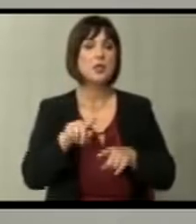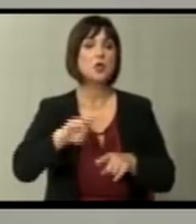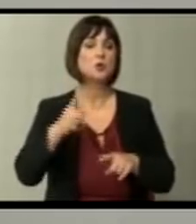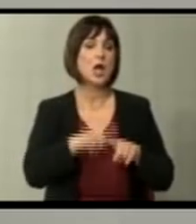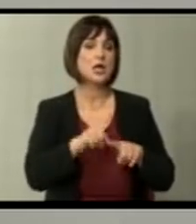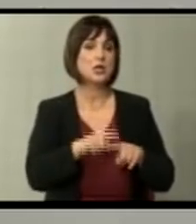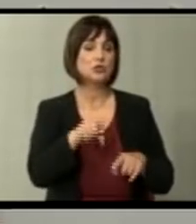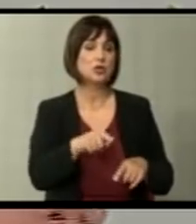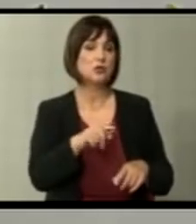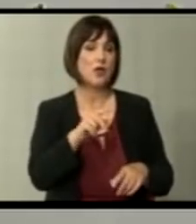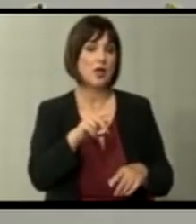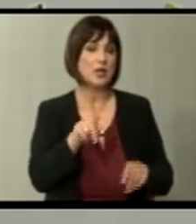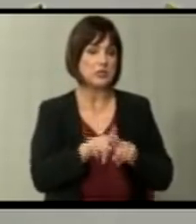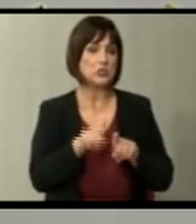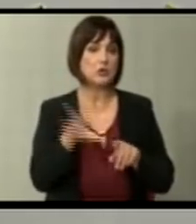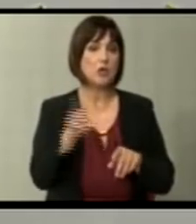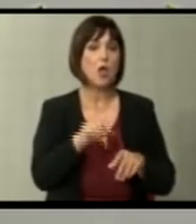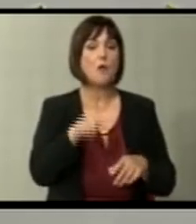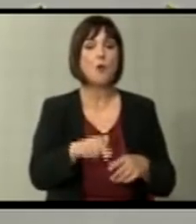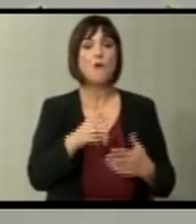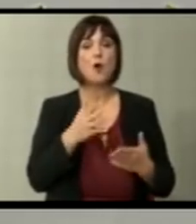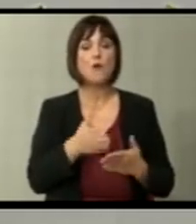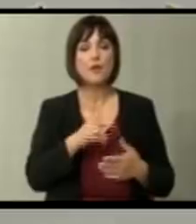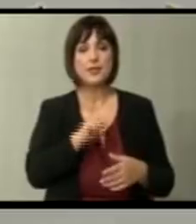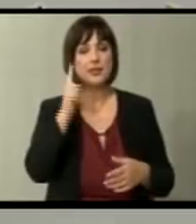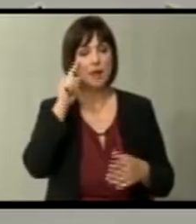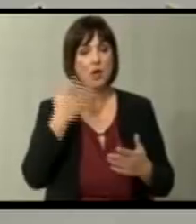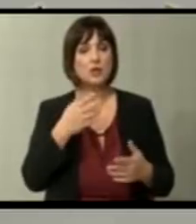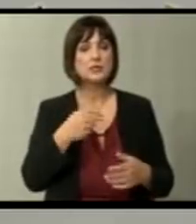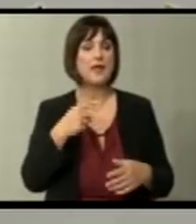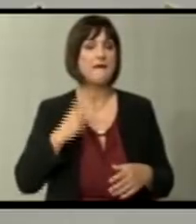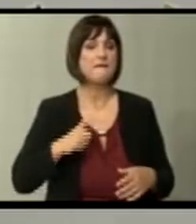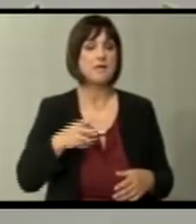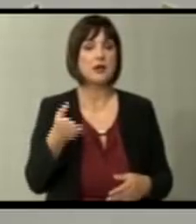грчка варианта на Каркачанов. Сега после златна зора не знам како ќе се вика